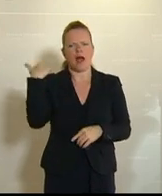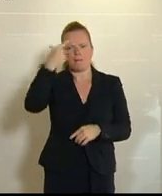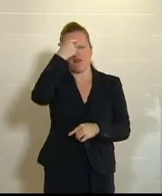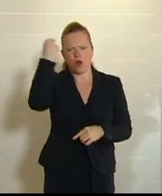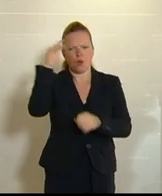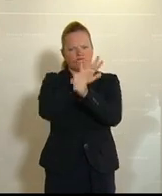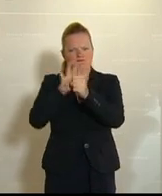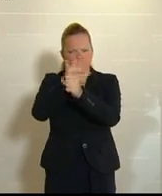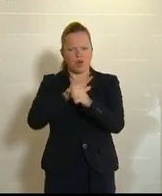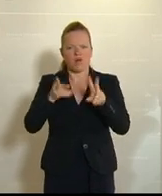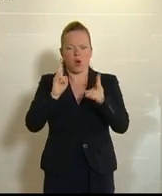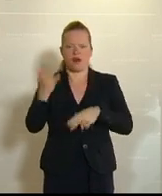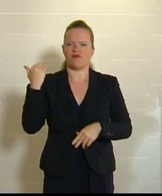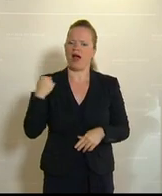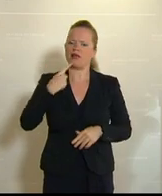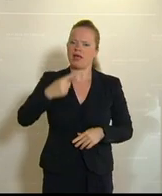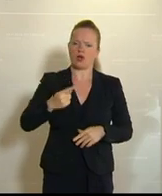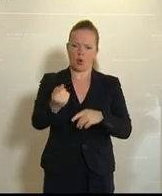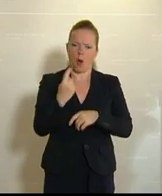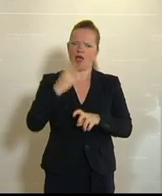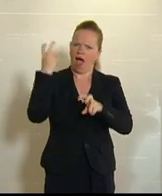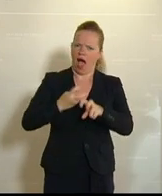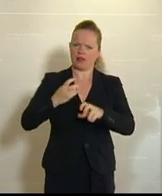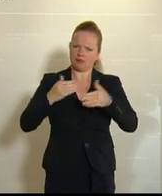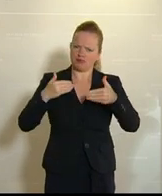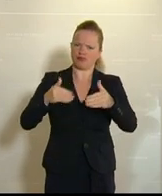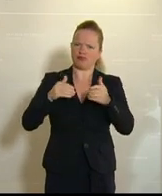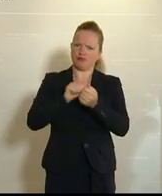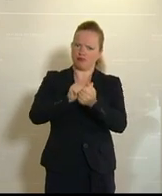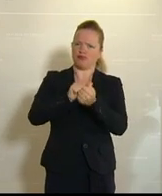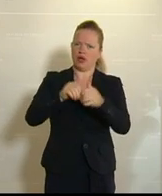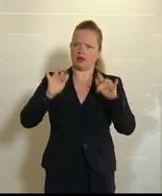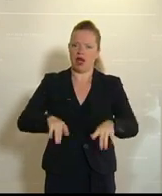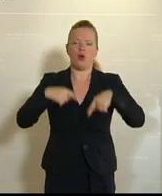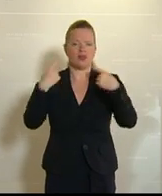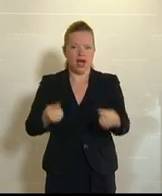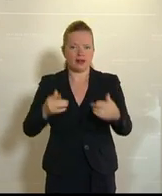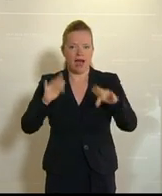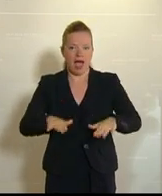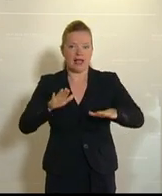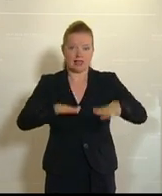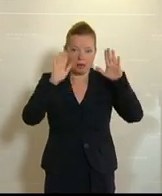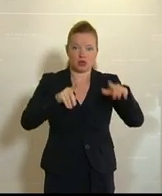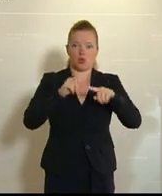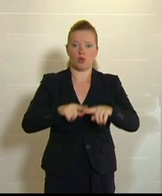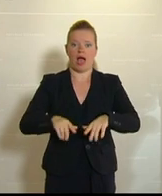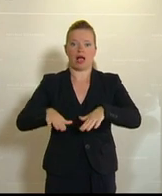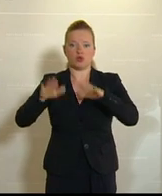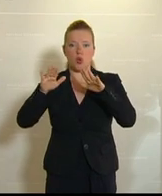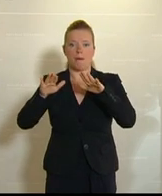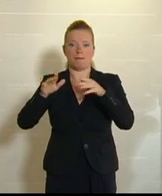Vorgangsweise angekündigt haben, aber in Wahrheit mit den Islamisten und mit den Asylbetrügern kooperiert haben.